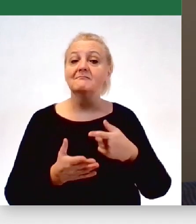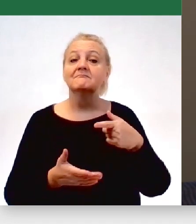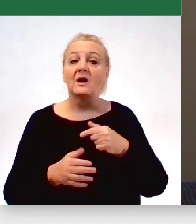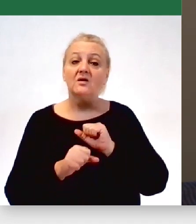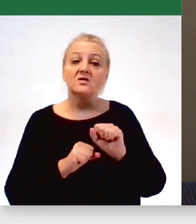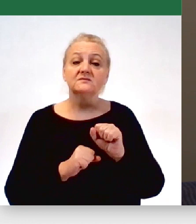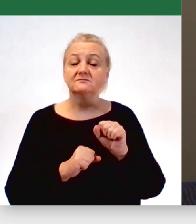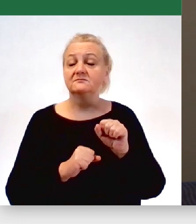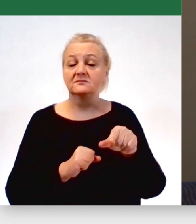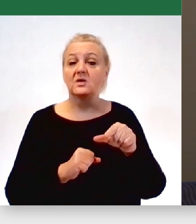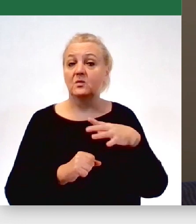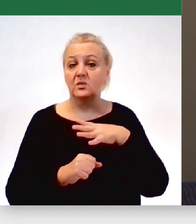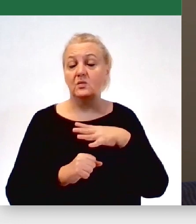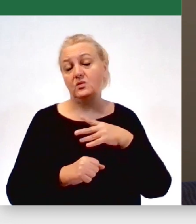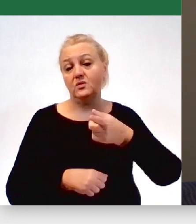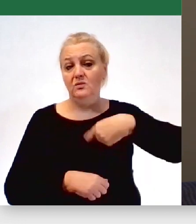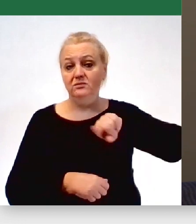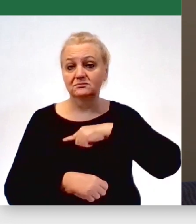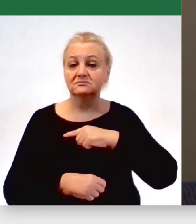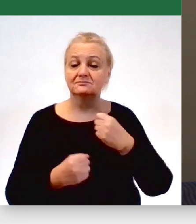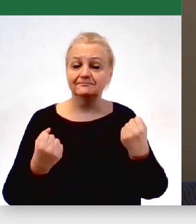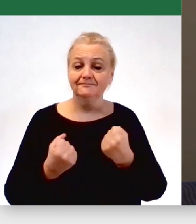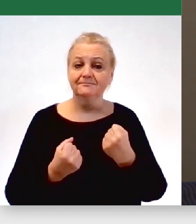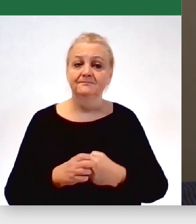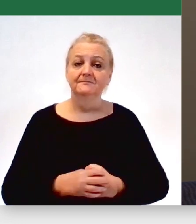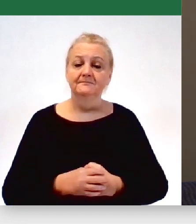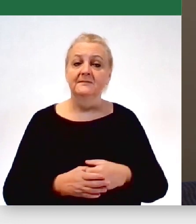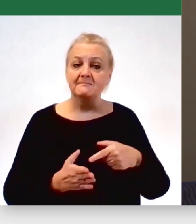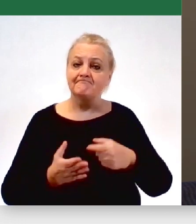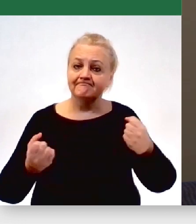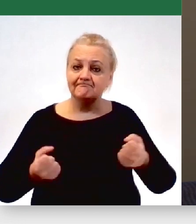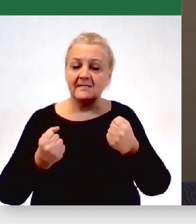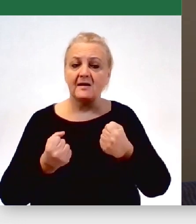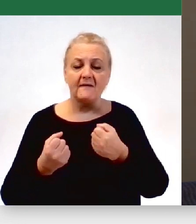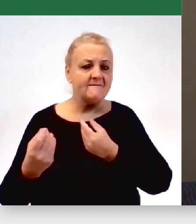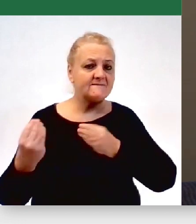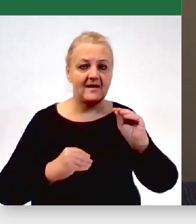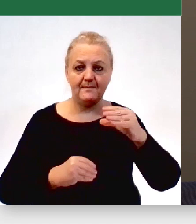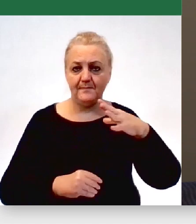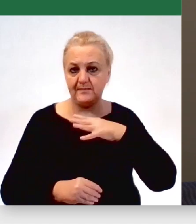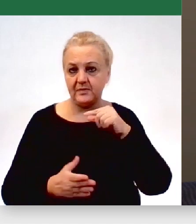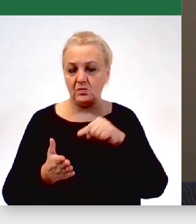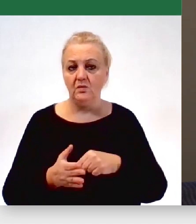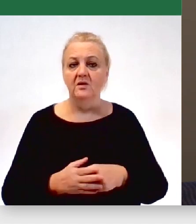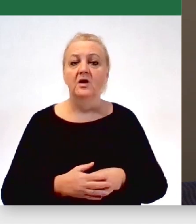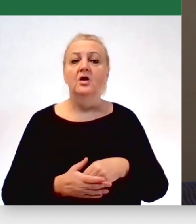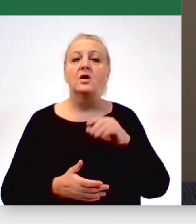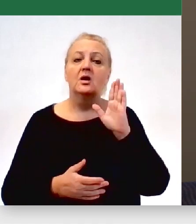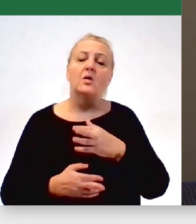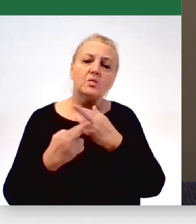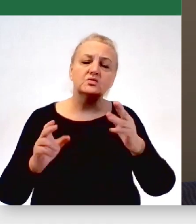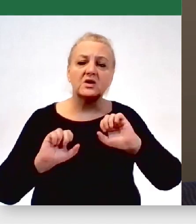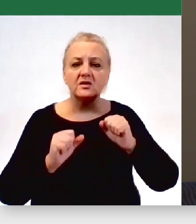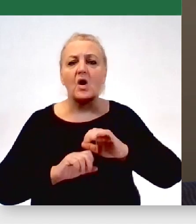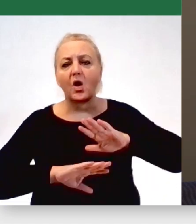był ten nasz wkład, uważam, że chyba największy, oprócz oczywiście różnych działań